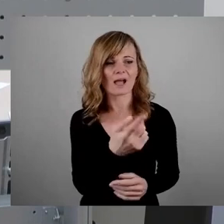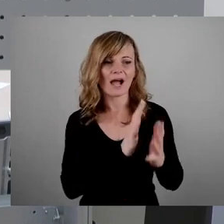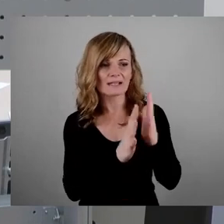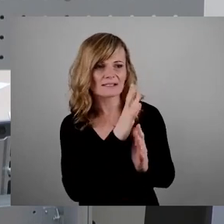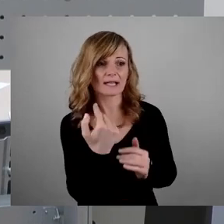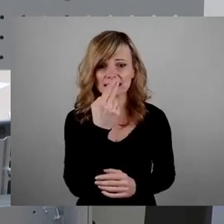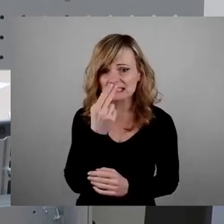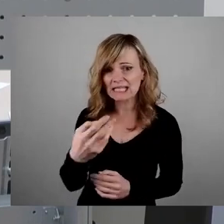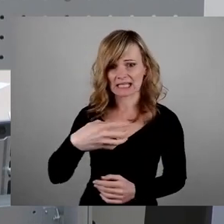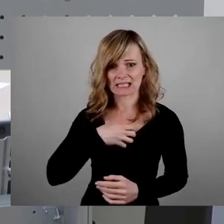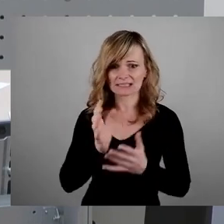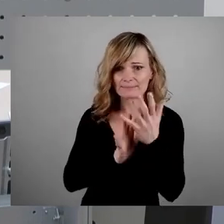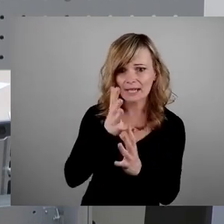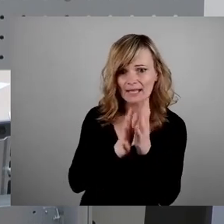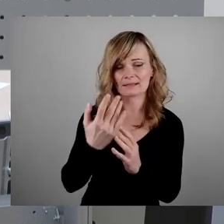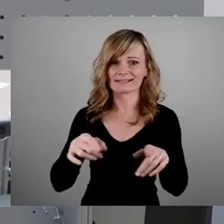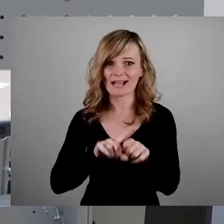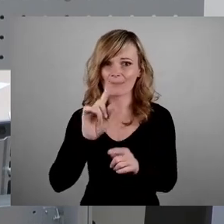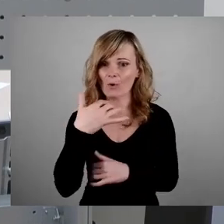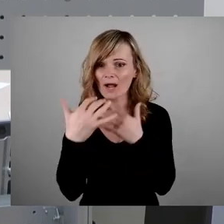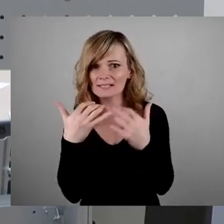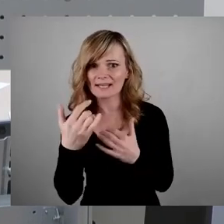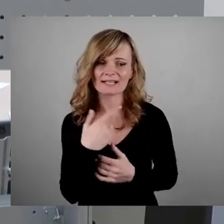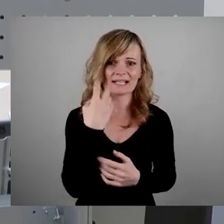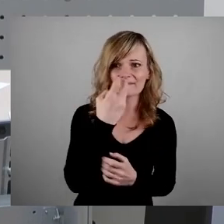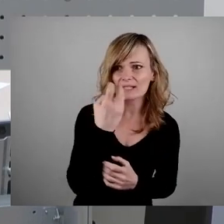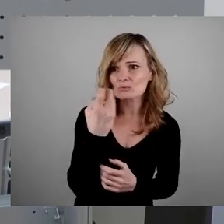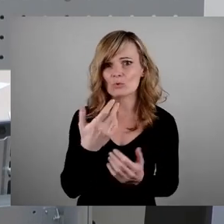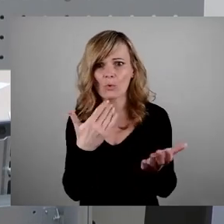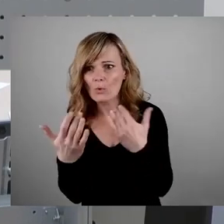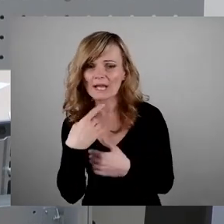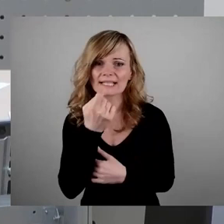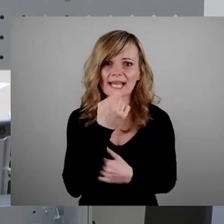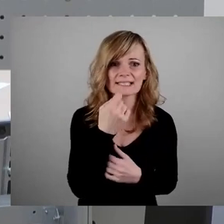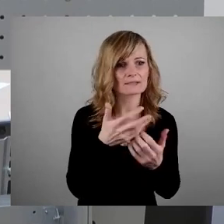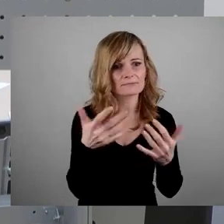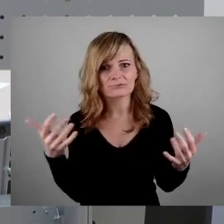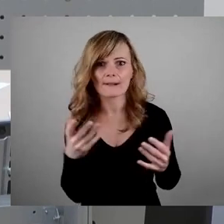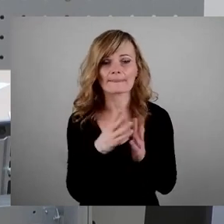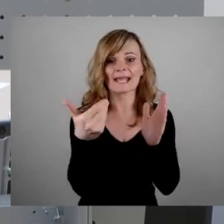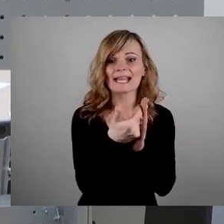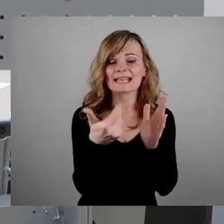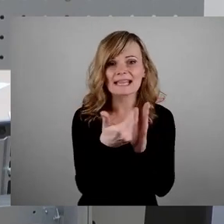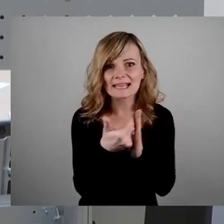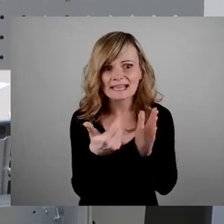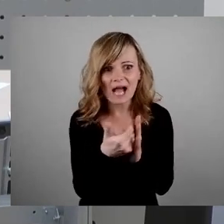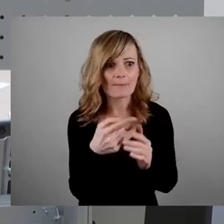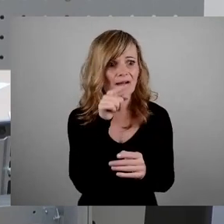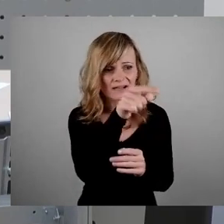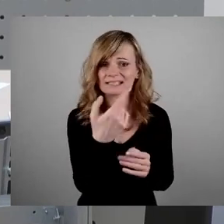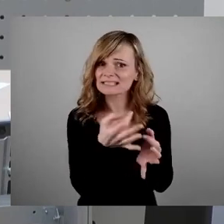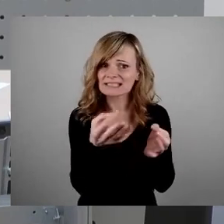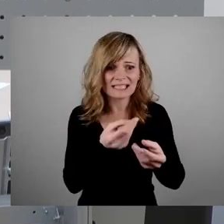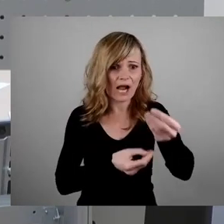Und sie erzählte im selben Atemzug, wie sie sich bemühten, etwas zu essen zu finden. Oder dass der Nachbar da nichts einzutauschen hatte, sich von